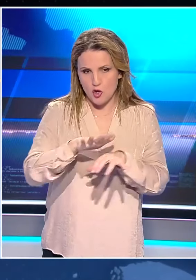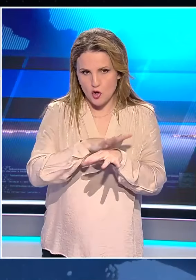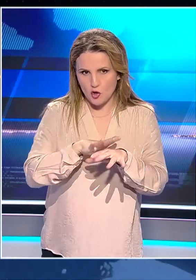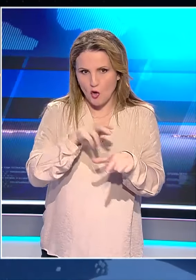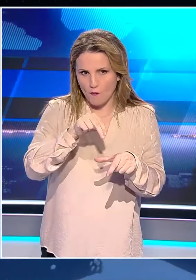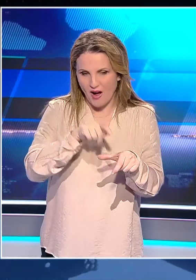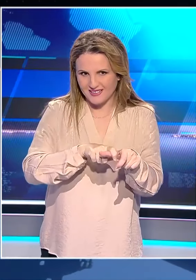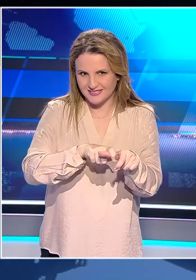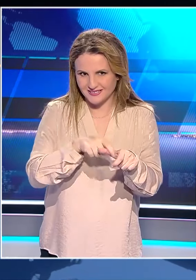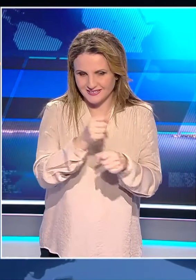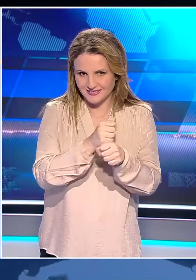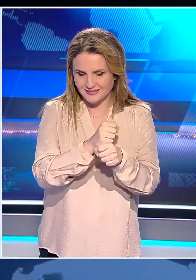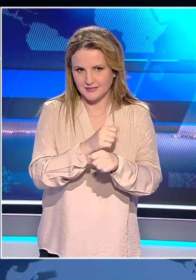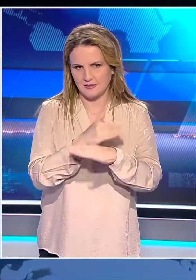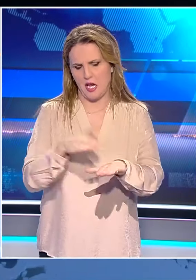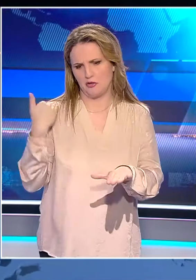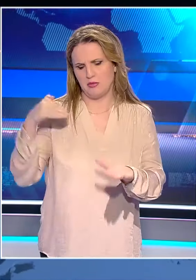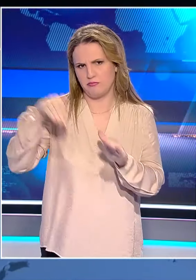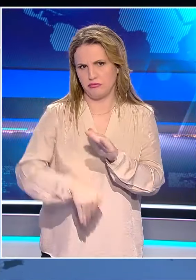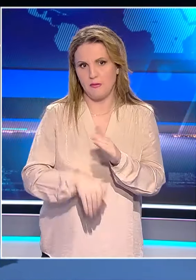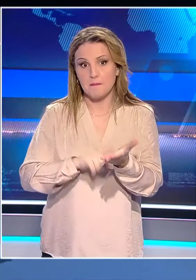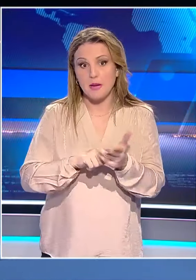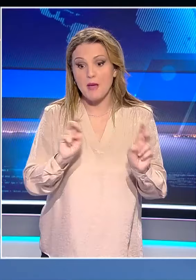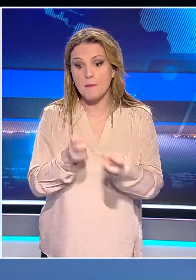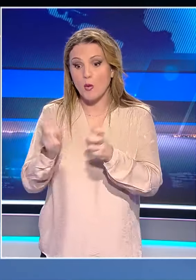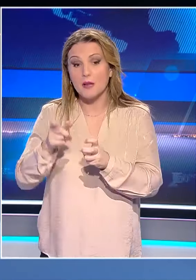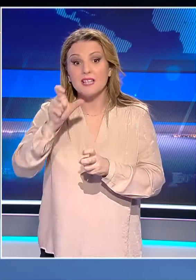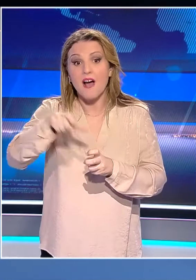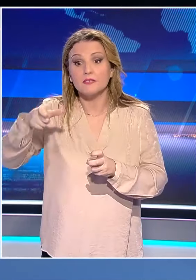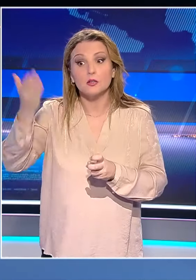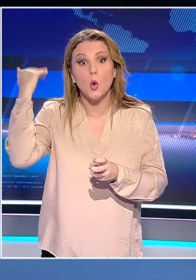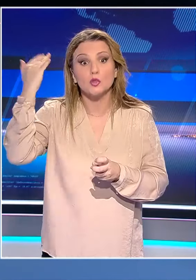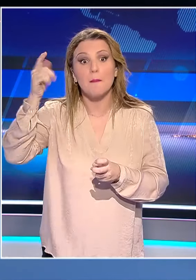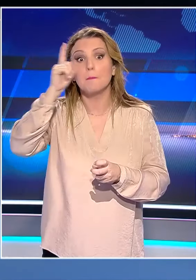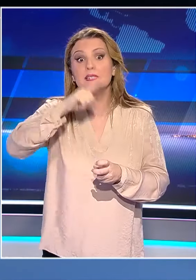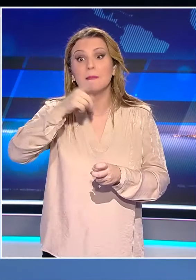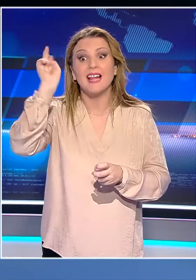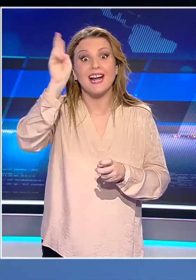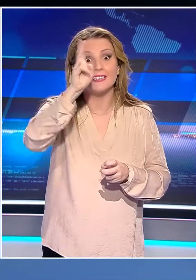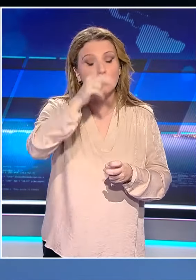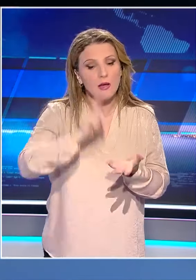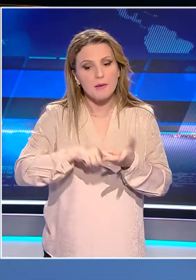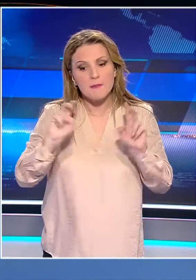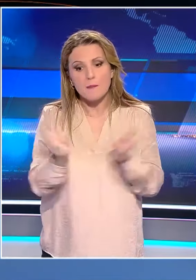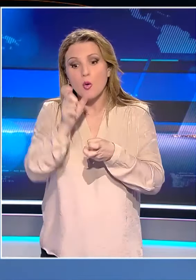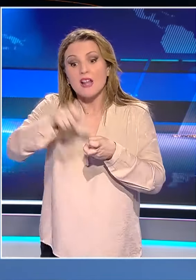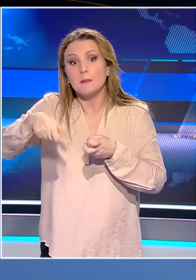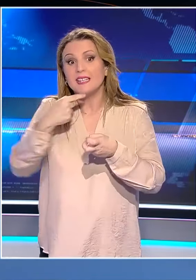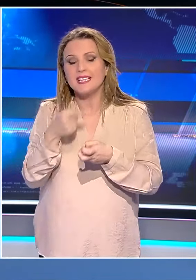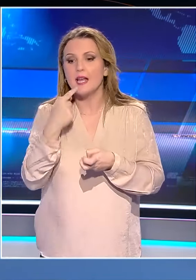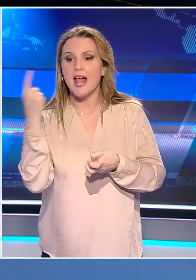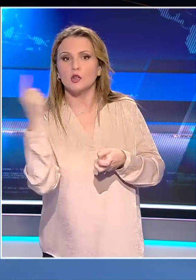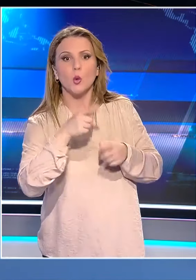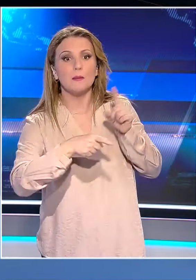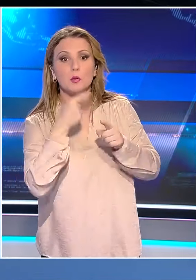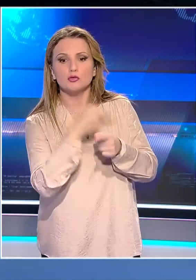Η τελευταία πράξη που μένει είναι να αποκαλυφθούν τα ονόματα των κουκουλοφόρων που ψευδομαρτύρησαν και τότε εκείνοι να μιλήσουν ώστε να μάθουμε ποιοι τους υπαγόρευσαν τα χιδέα